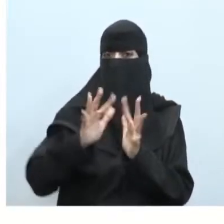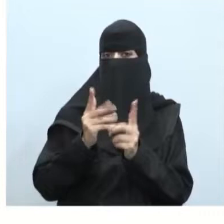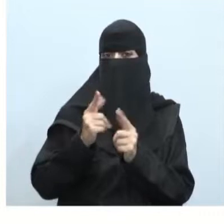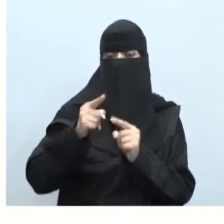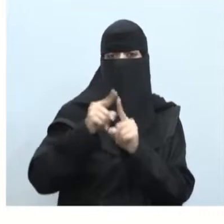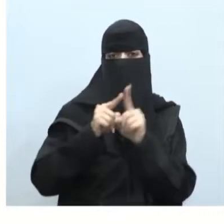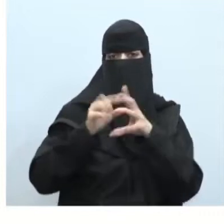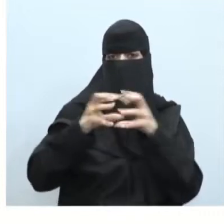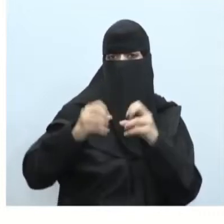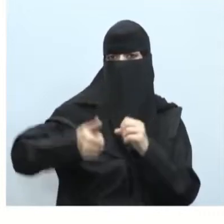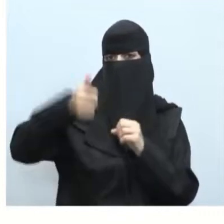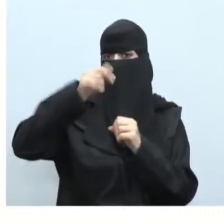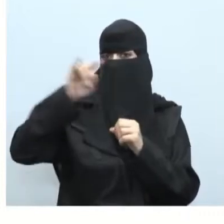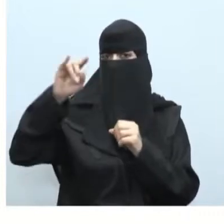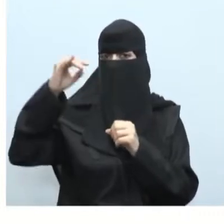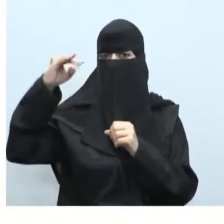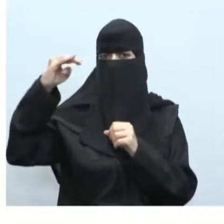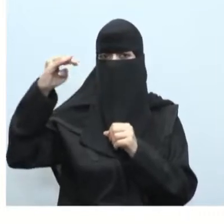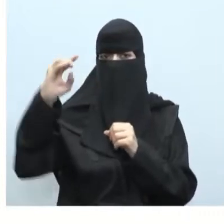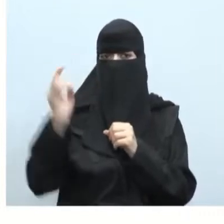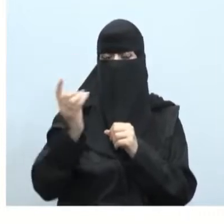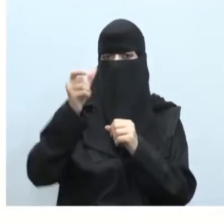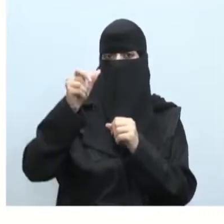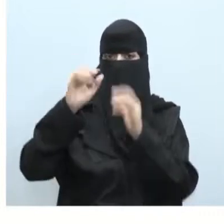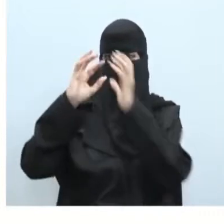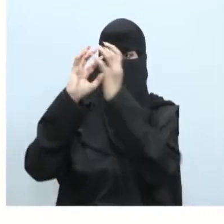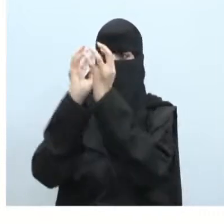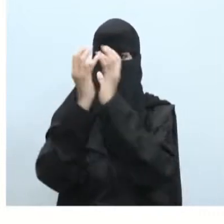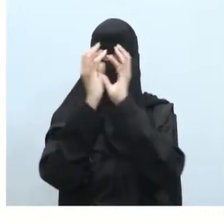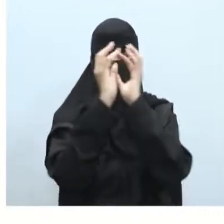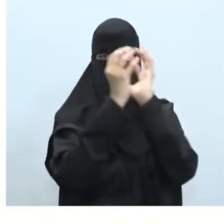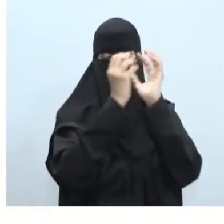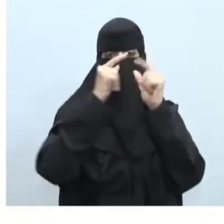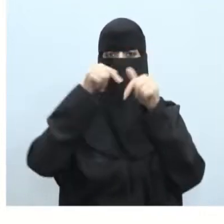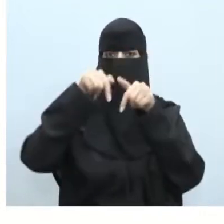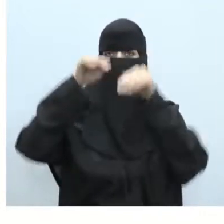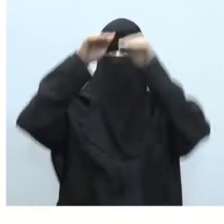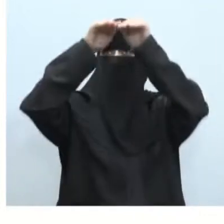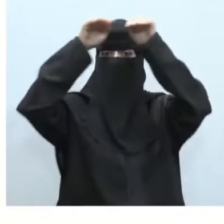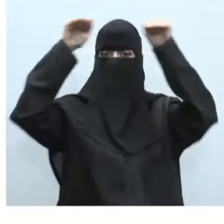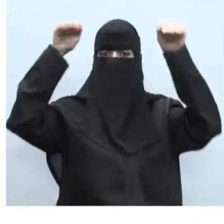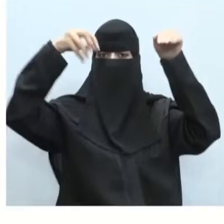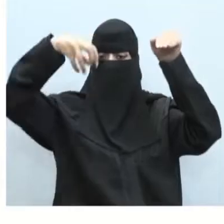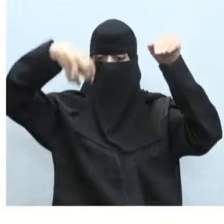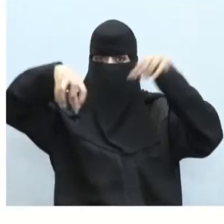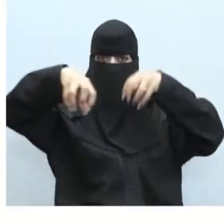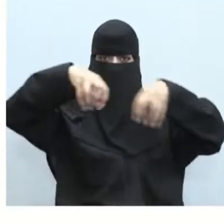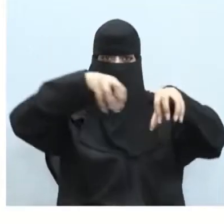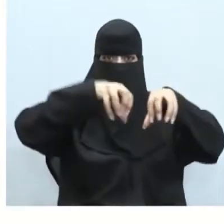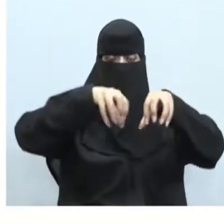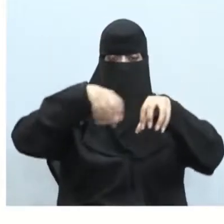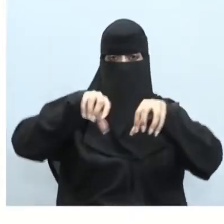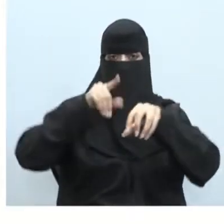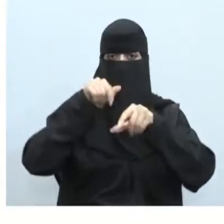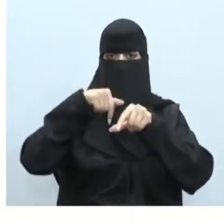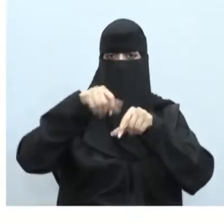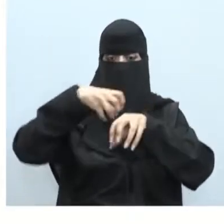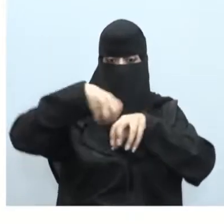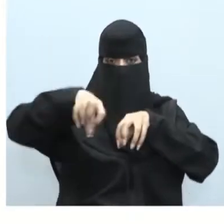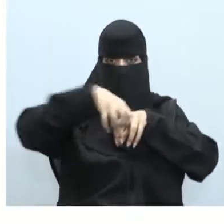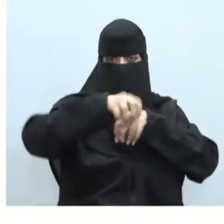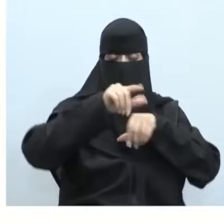السماوية تقسم هذه الأجرام عادة إلى فئات التي ذكرناها قبل قليل ألا وهي المجرات